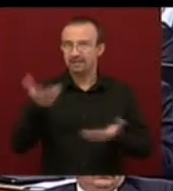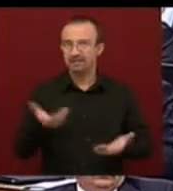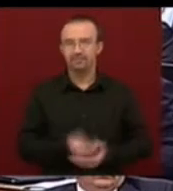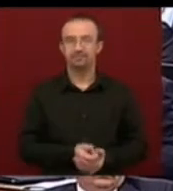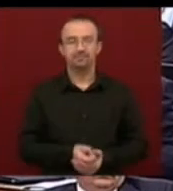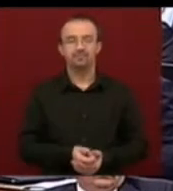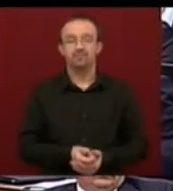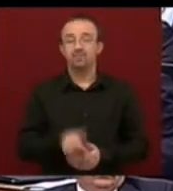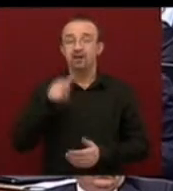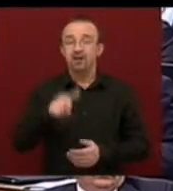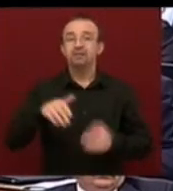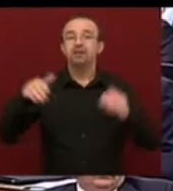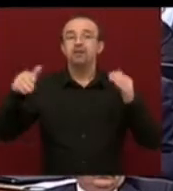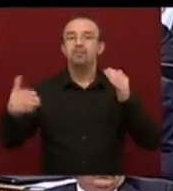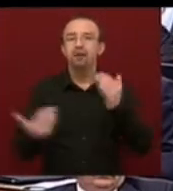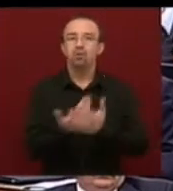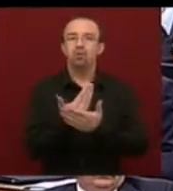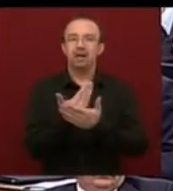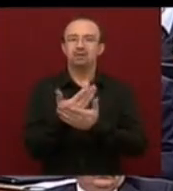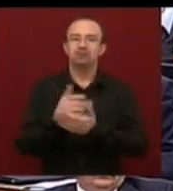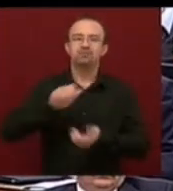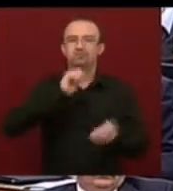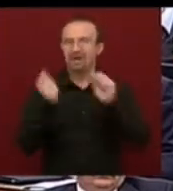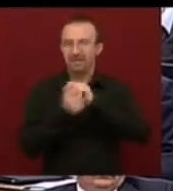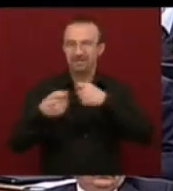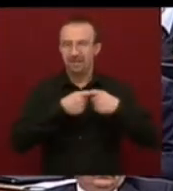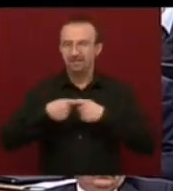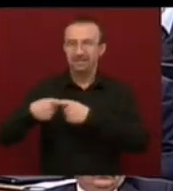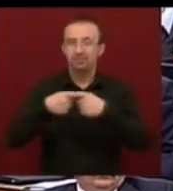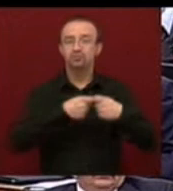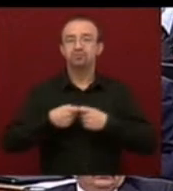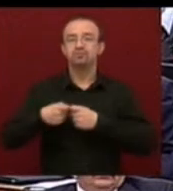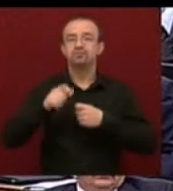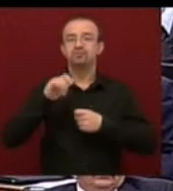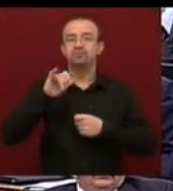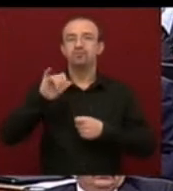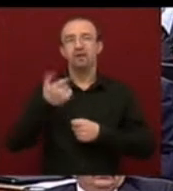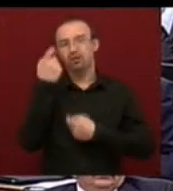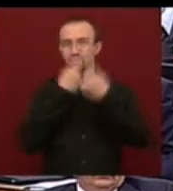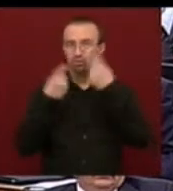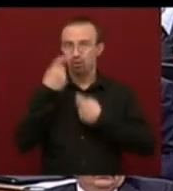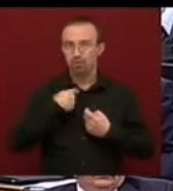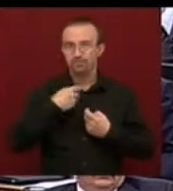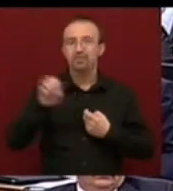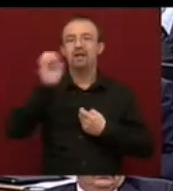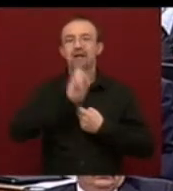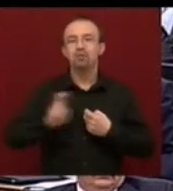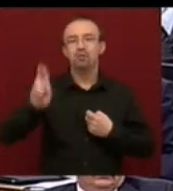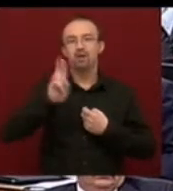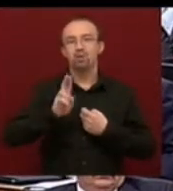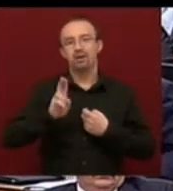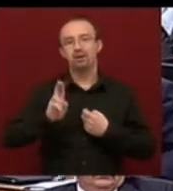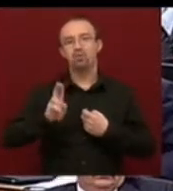megújulási, átszervezési, és én azt gondolom, hogy az Európai Uniós